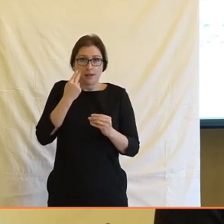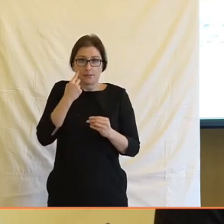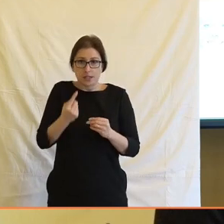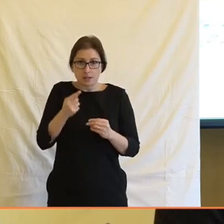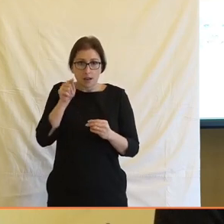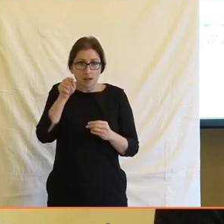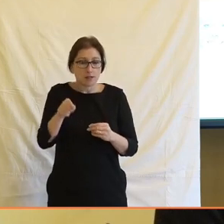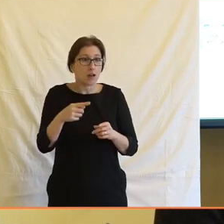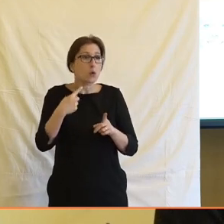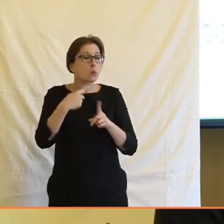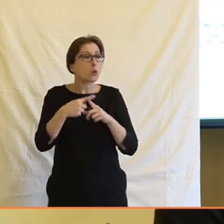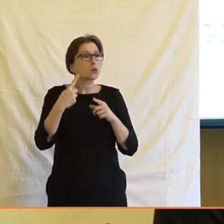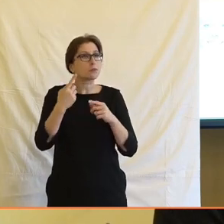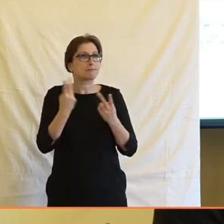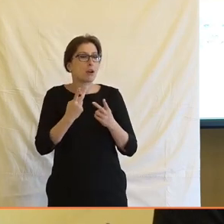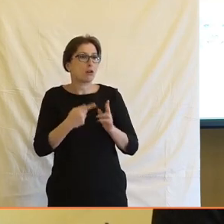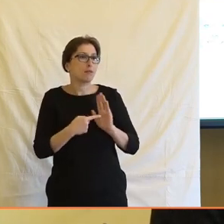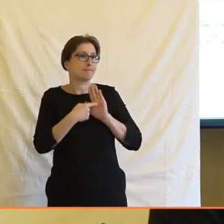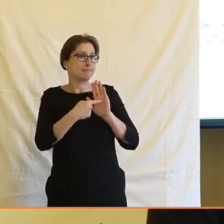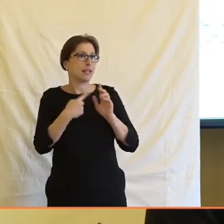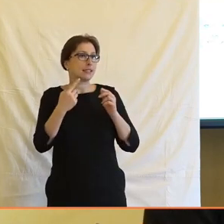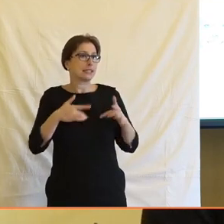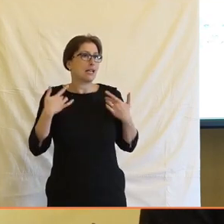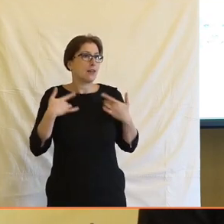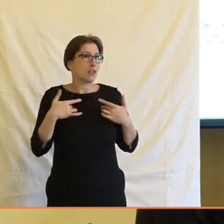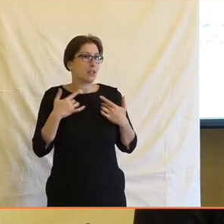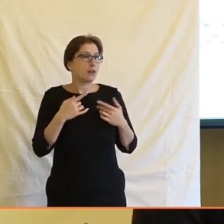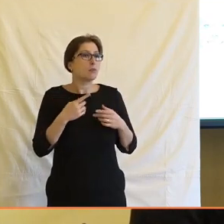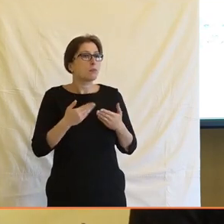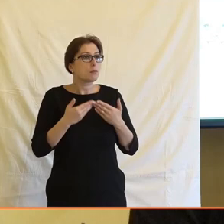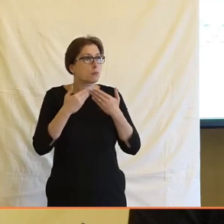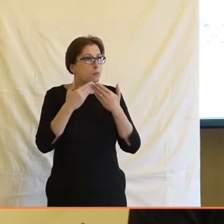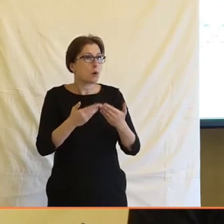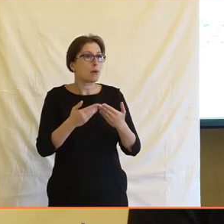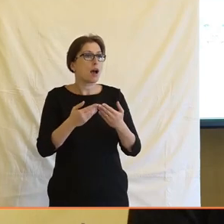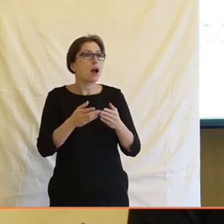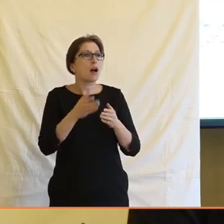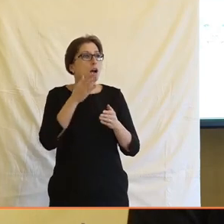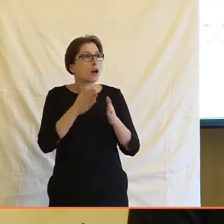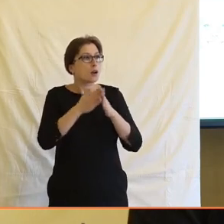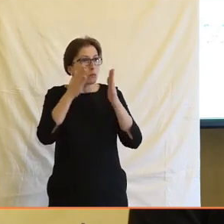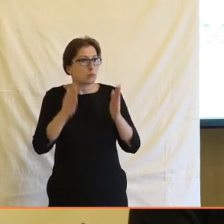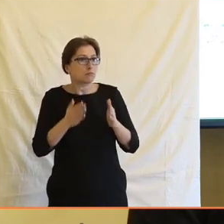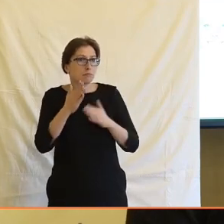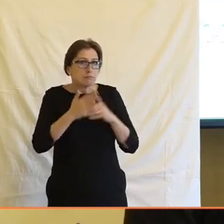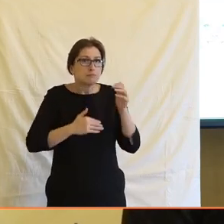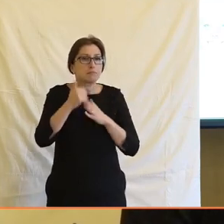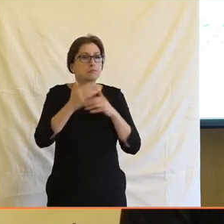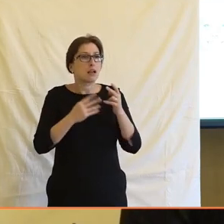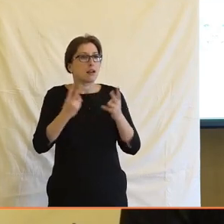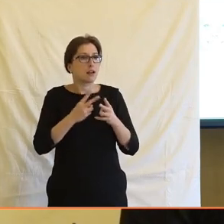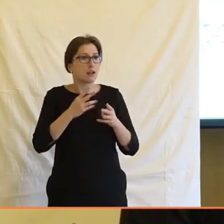současně ten kult zdraví, které, promiňte mi tu zkratku, ale pomáháte budovat v té společnosti, já vím, že